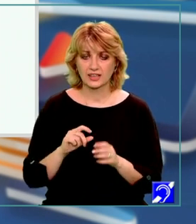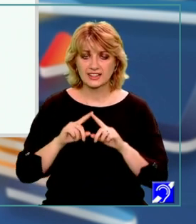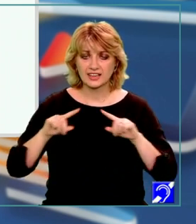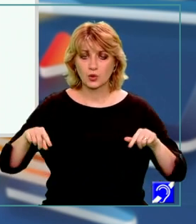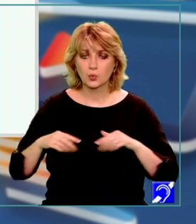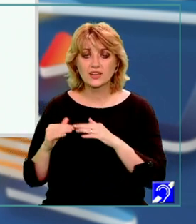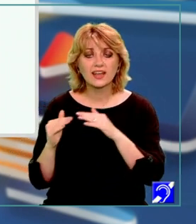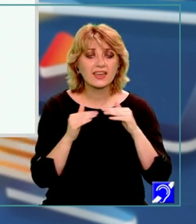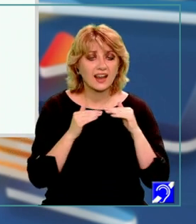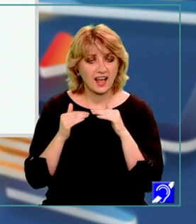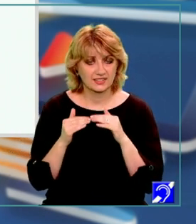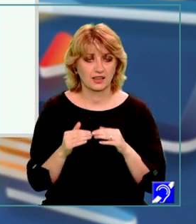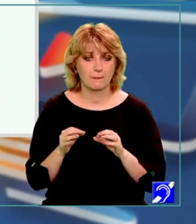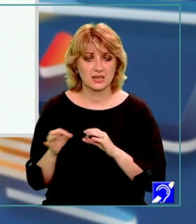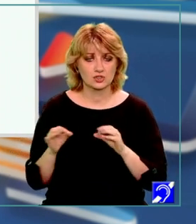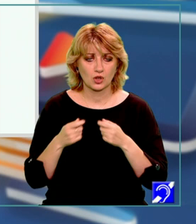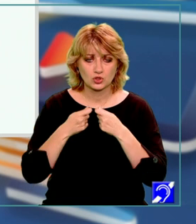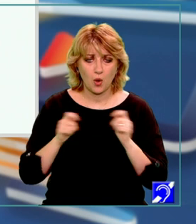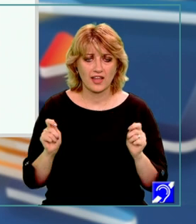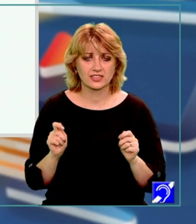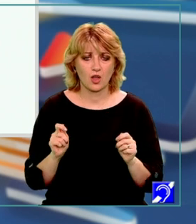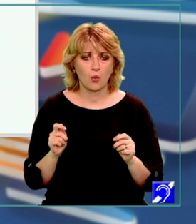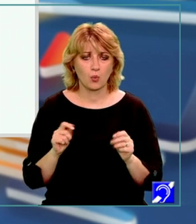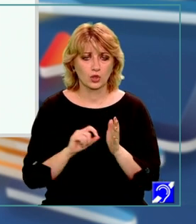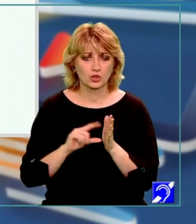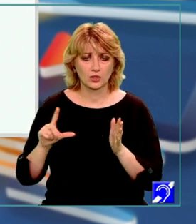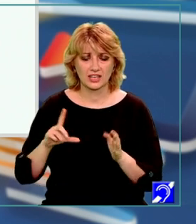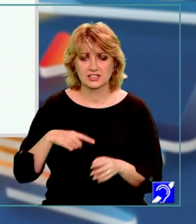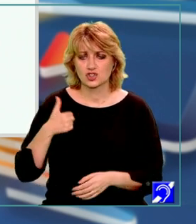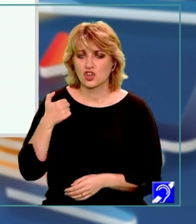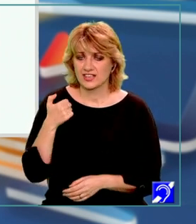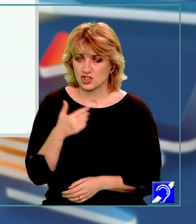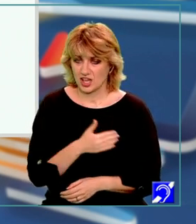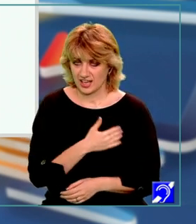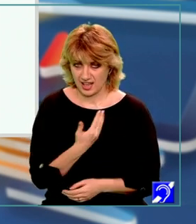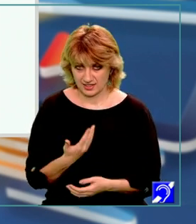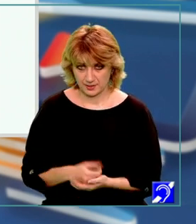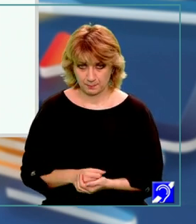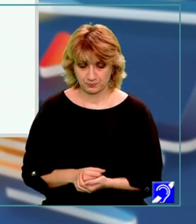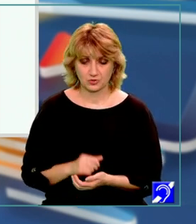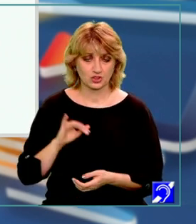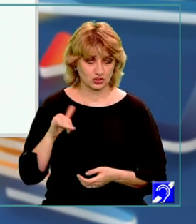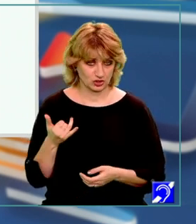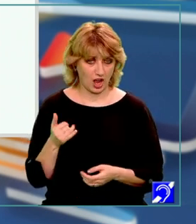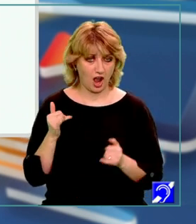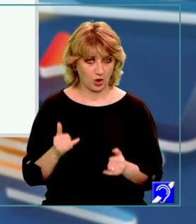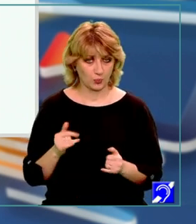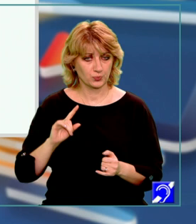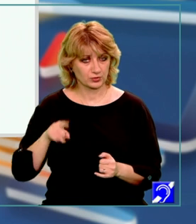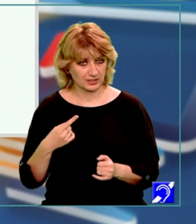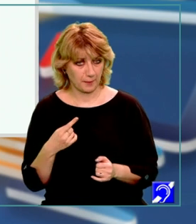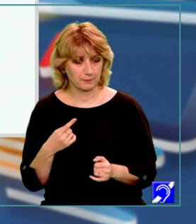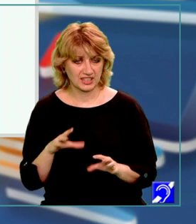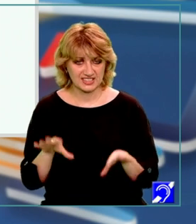Înseamnă că măsura tuturor unghiurilor este de 60 de grade. Și acum putem